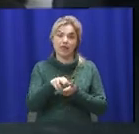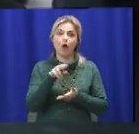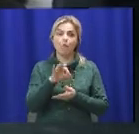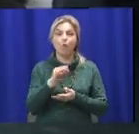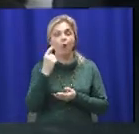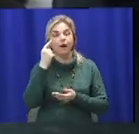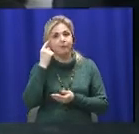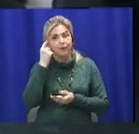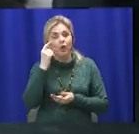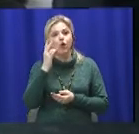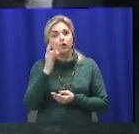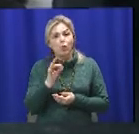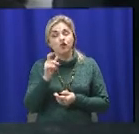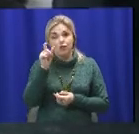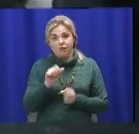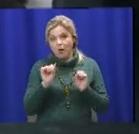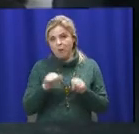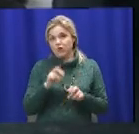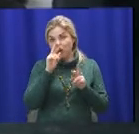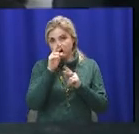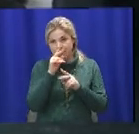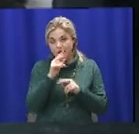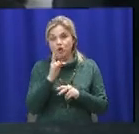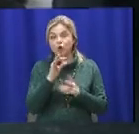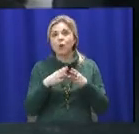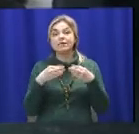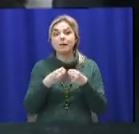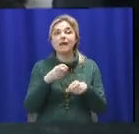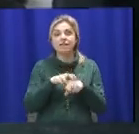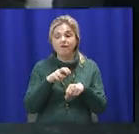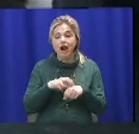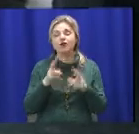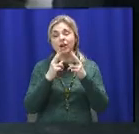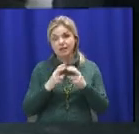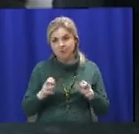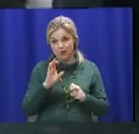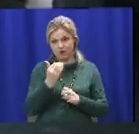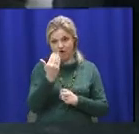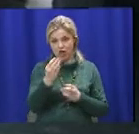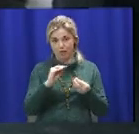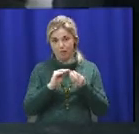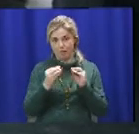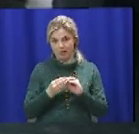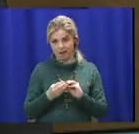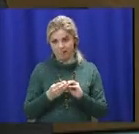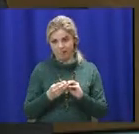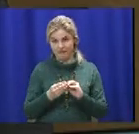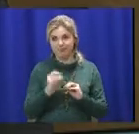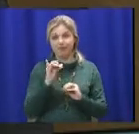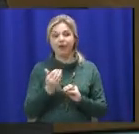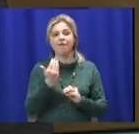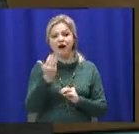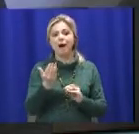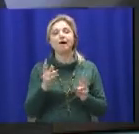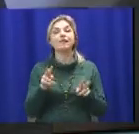чоловік може ошибатися. Вполне можливо, що семейний врач розбереться з вашою проблемою і вам вполне... Що більше? І вам вполне,